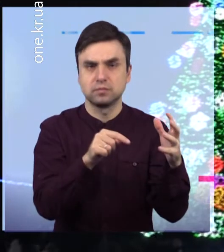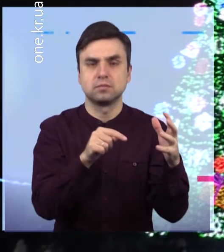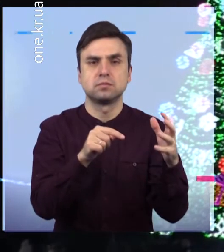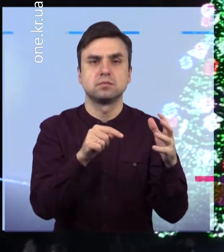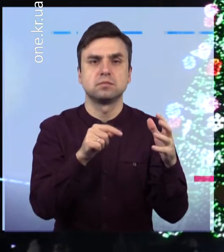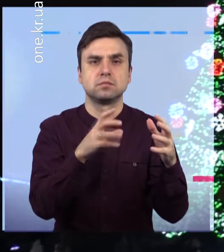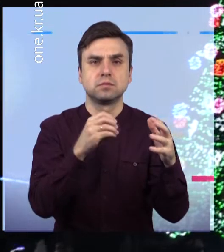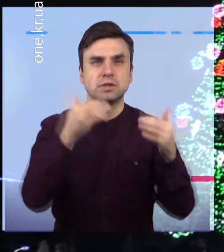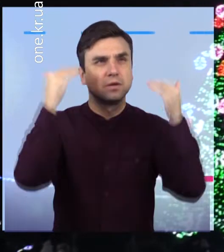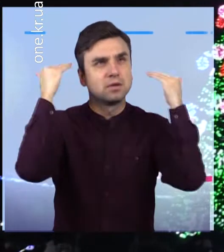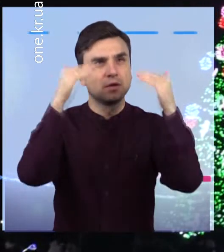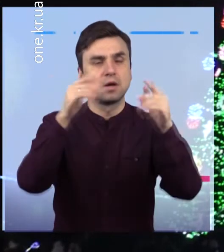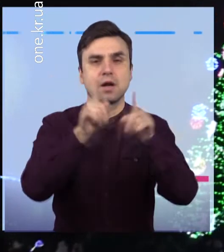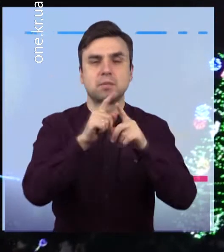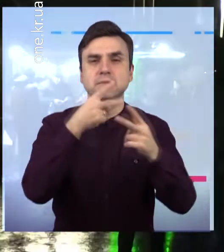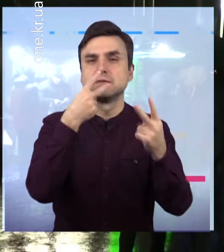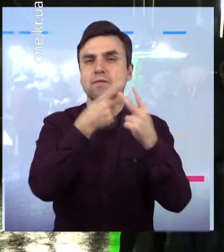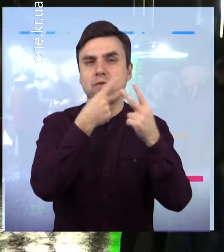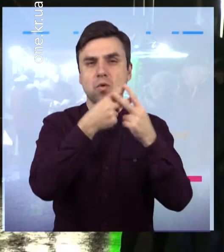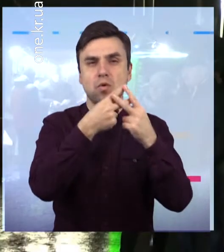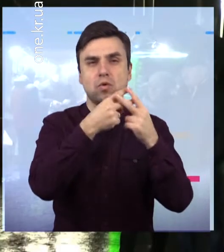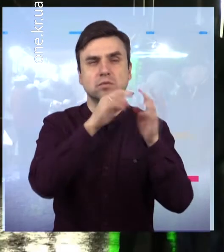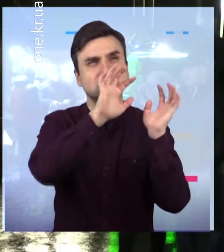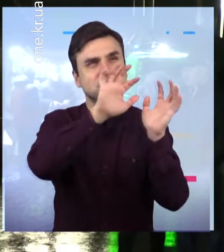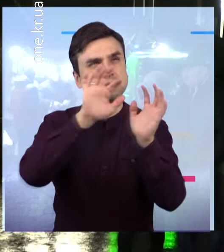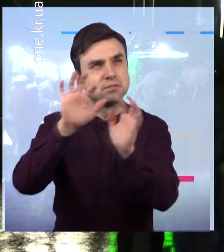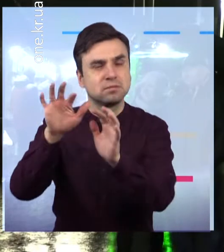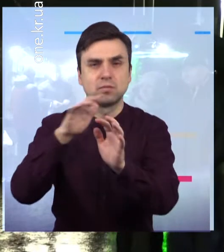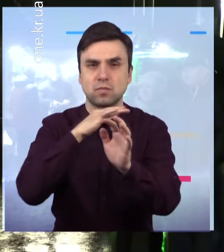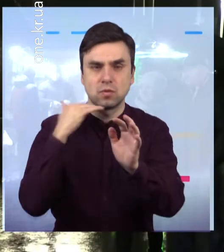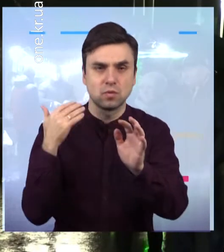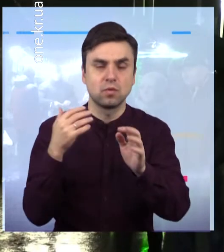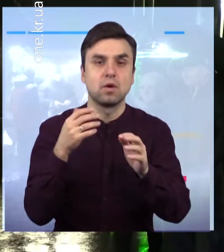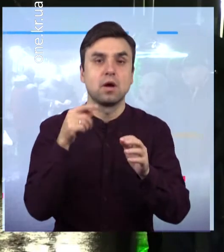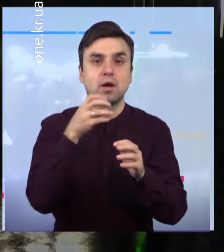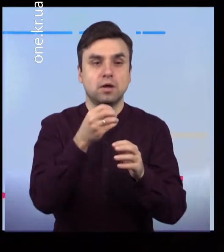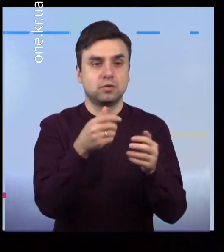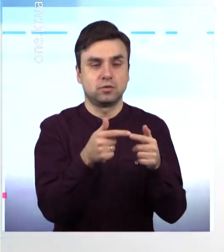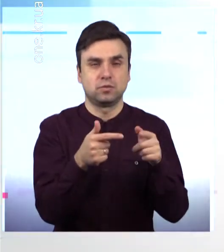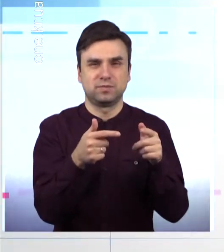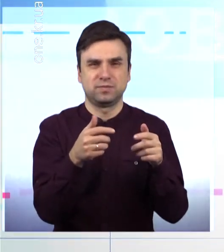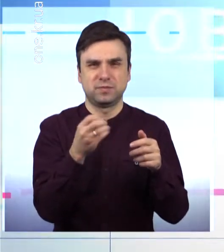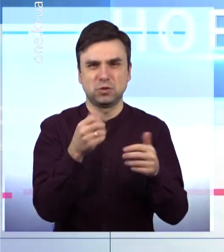зігрітися та перекусити можна, придбавши смаколики у ядках, що розташовані поблизу